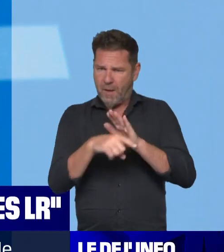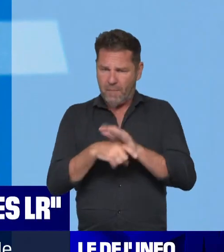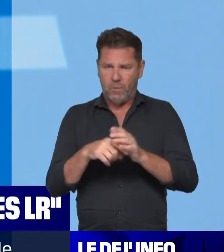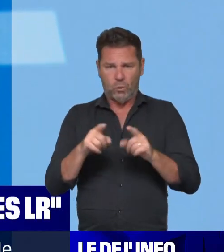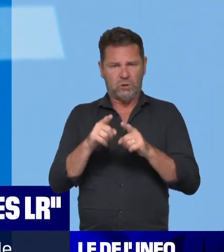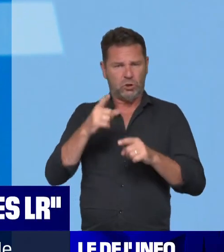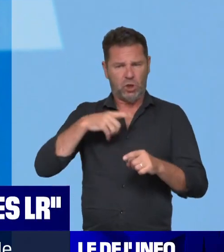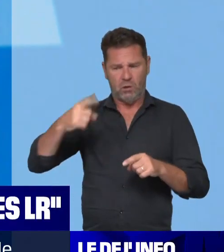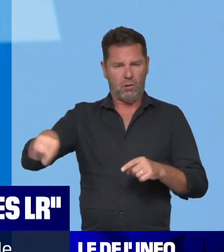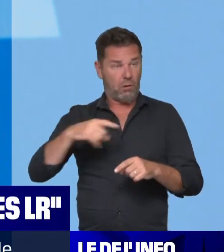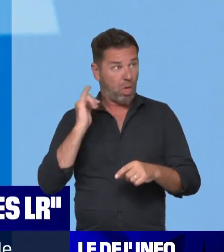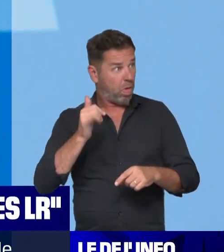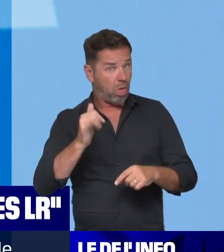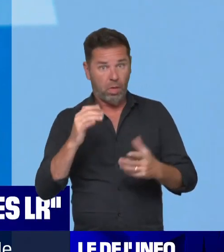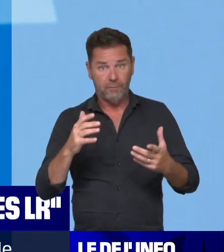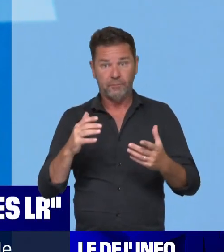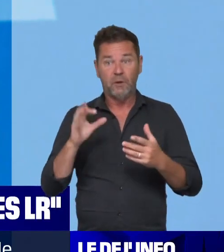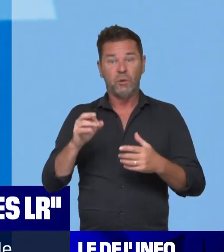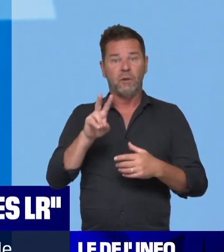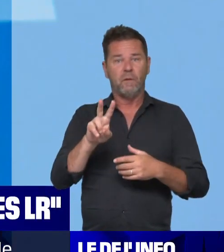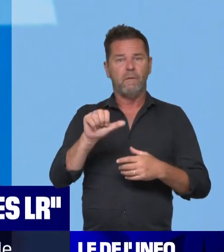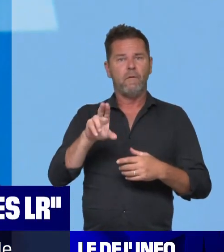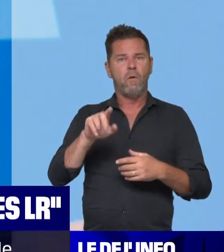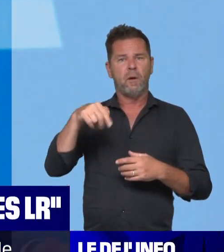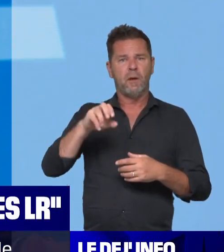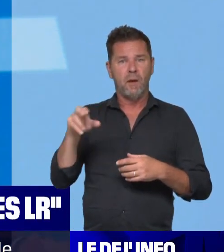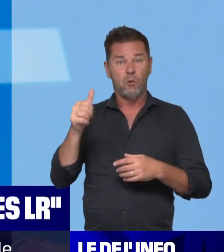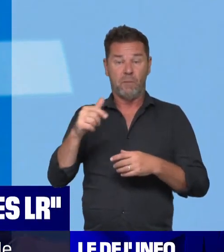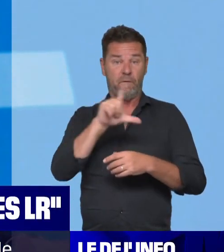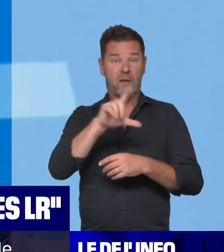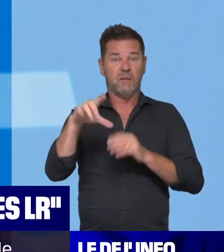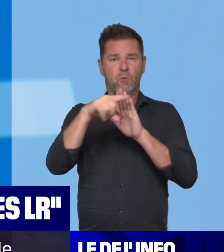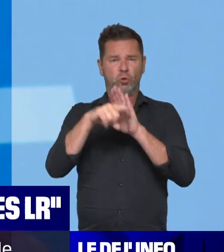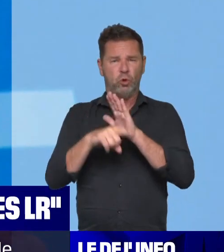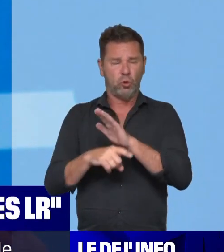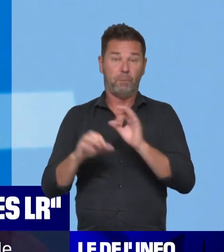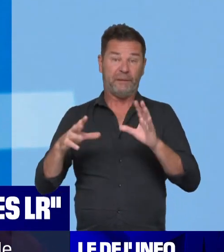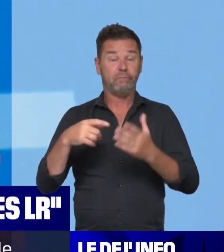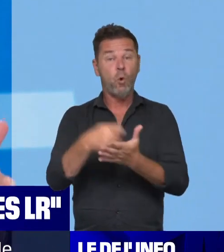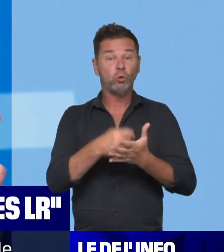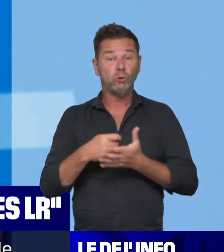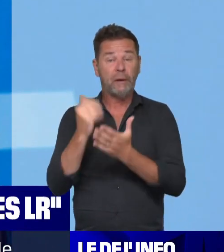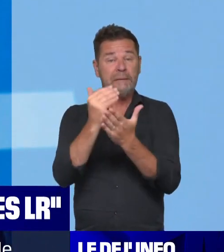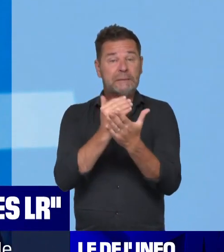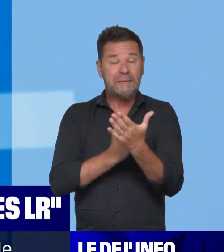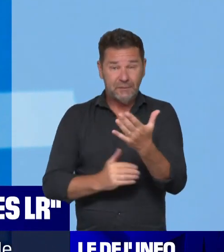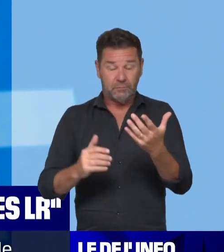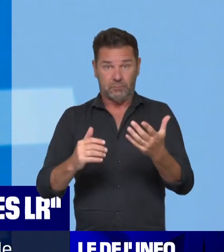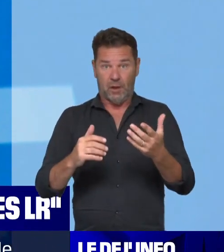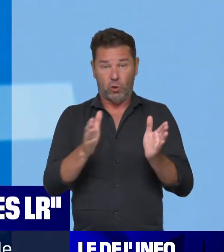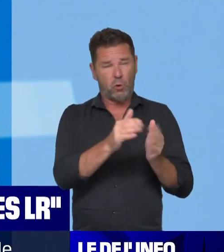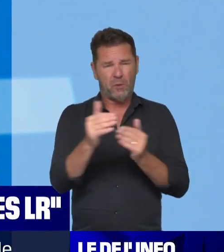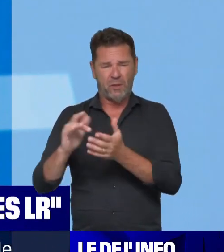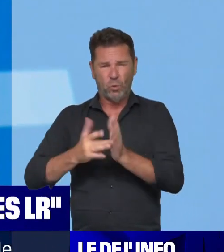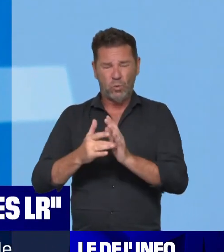parce qu'en réalité, Laurent Wauquiez, il a remis une liste de courses. Il y 25 mesures, ça concerne tous les domaines. Alors qu'en réalité, pour cette